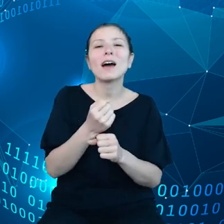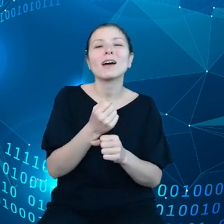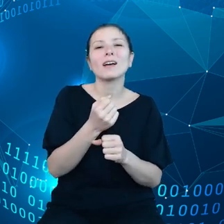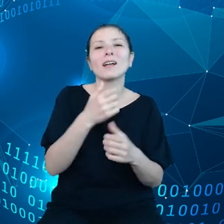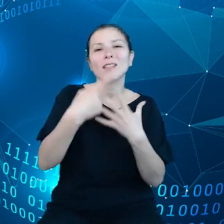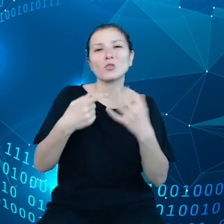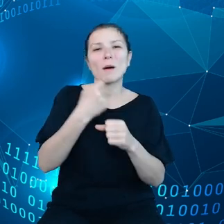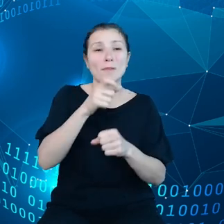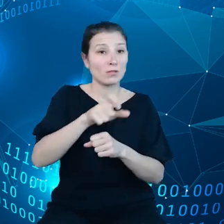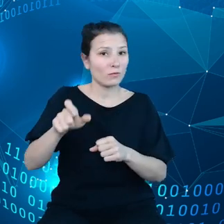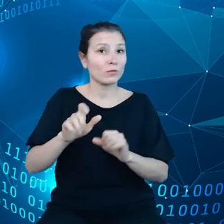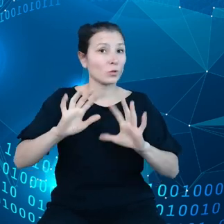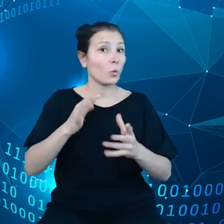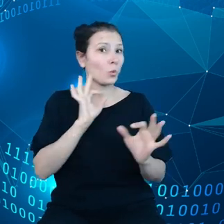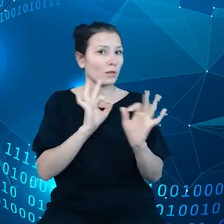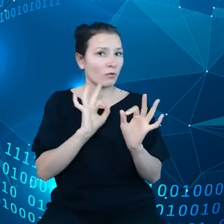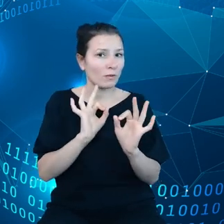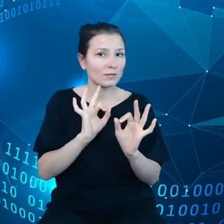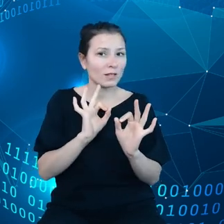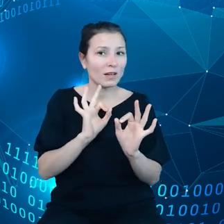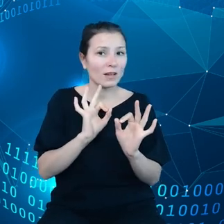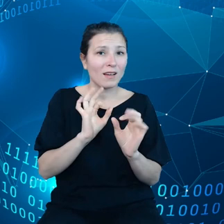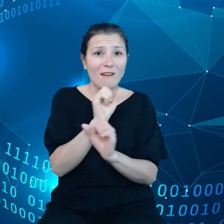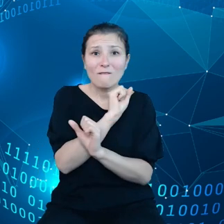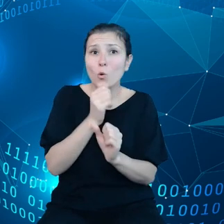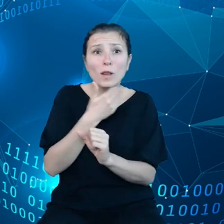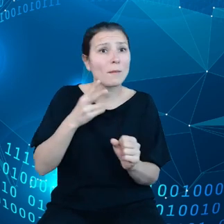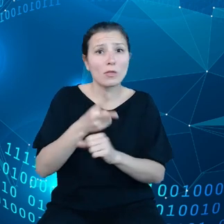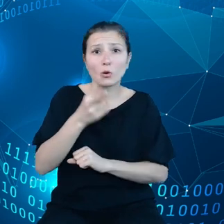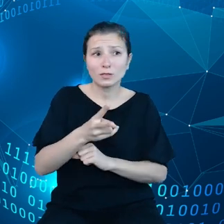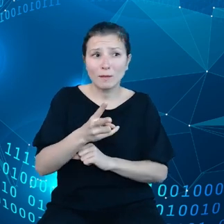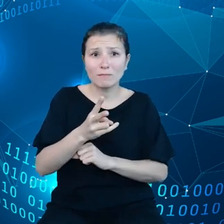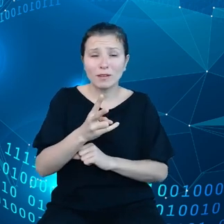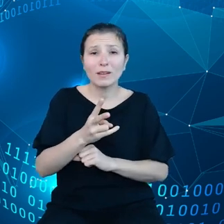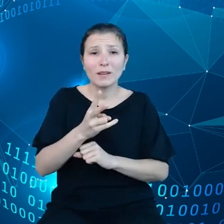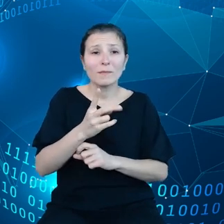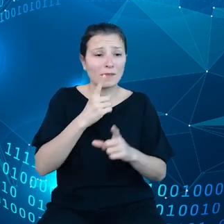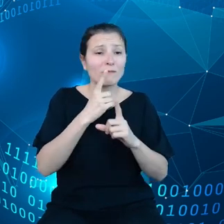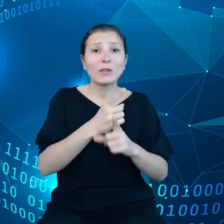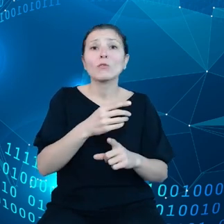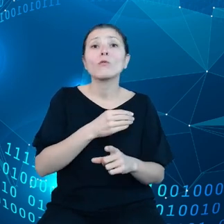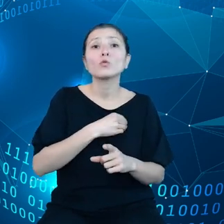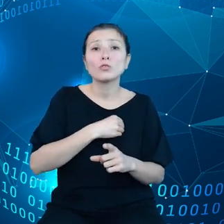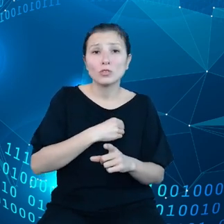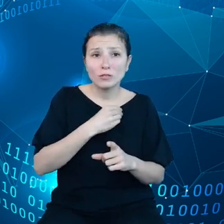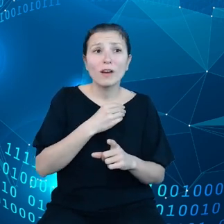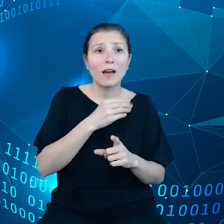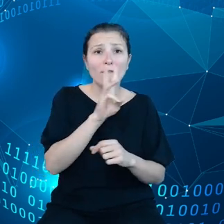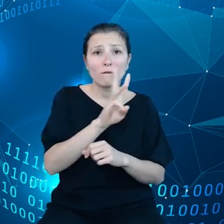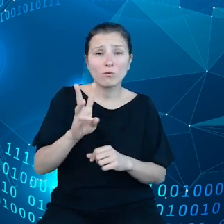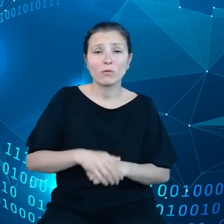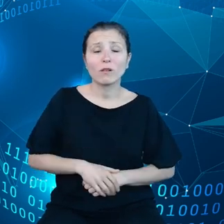informacja, która praktycznie nigdzie nie jest dostępna z wiarygodnego źródła. W tej chwili są to